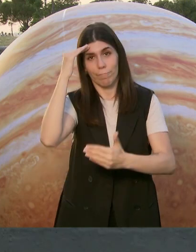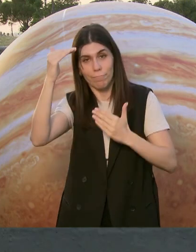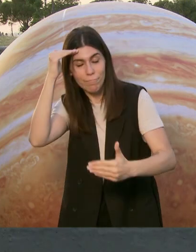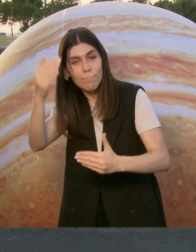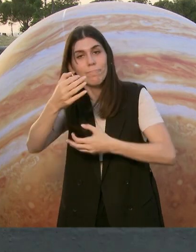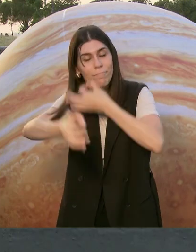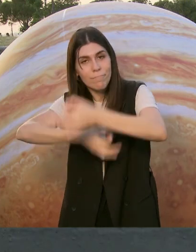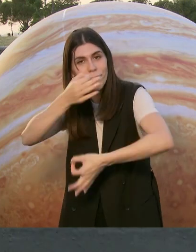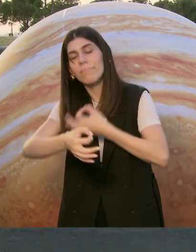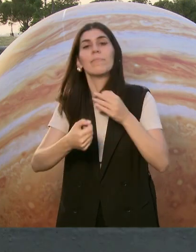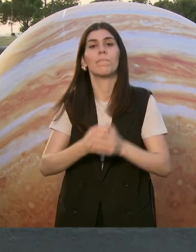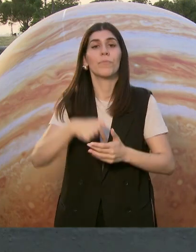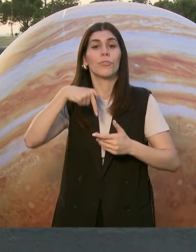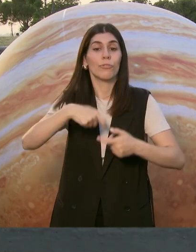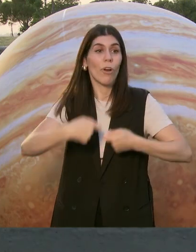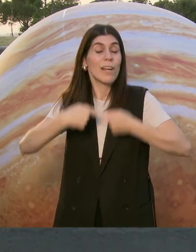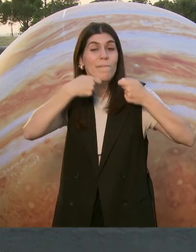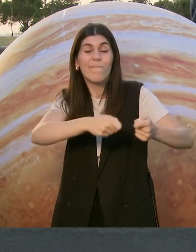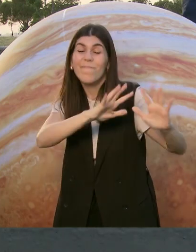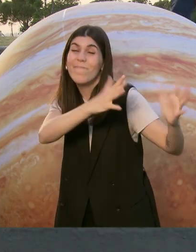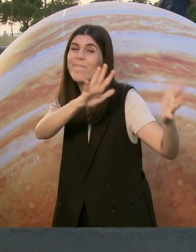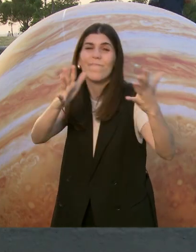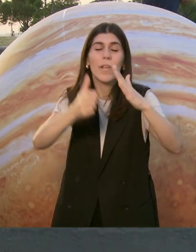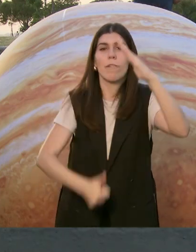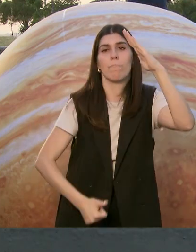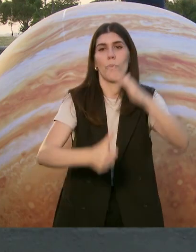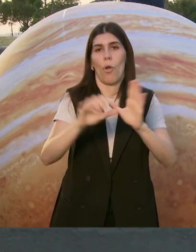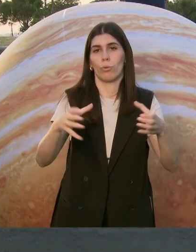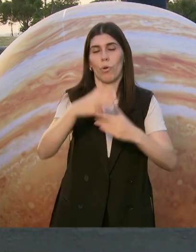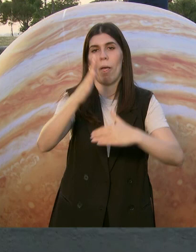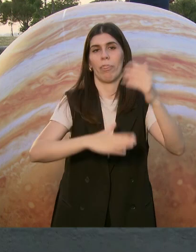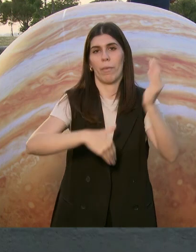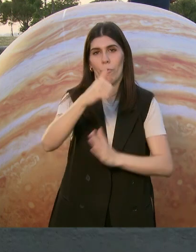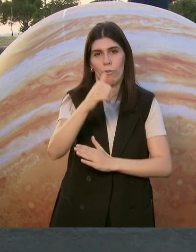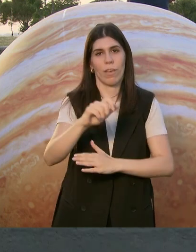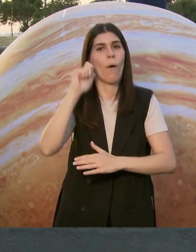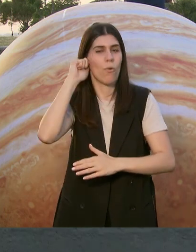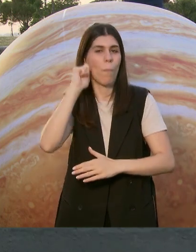Το λόγο τώρα έχει και ένα μεγάλο χειροκρότημα, ο Πρόεδρος της Δημιουργίας, Βαγγέλης Αξαλής.